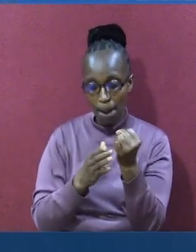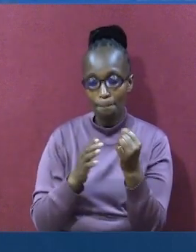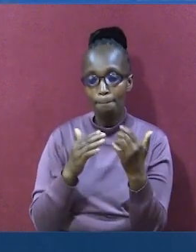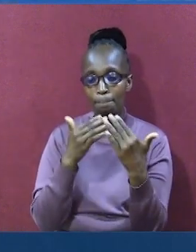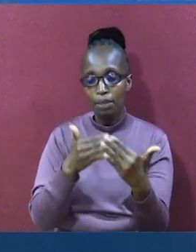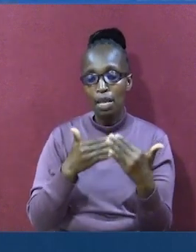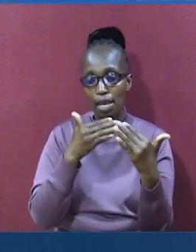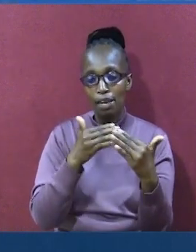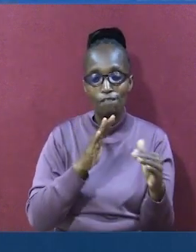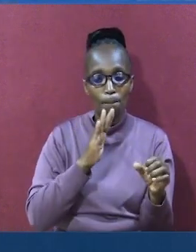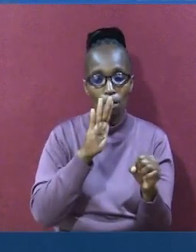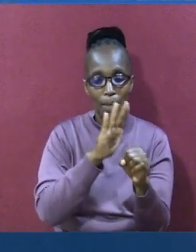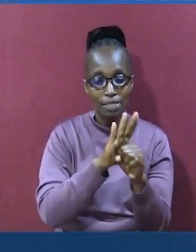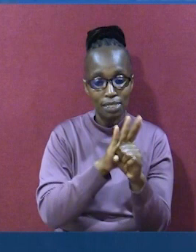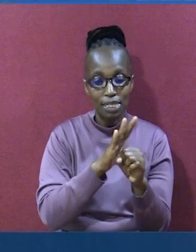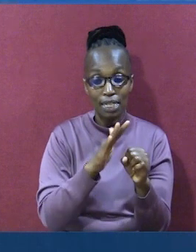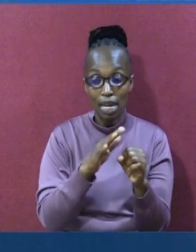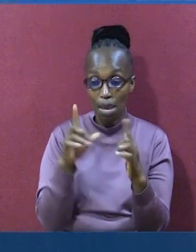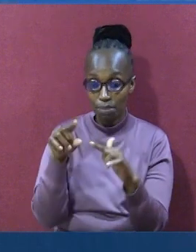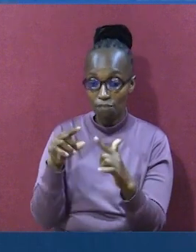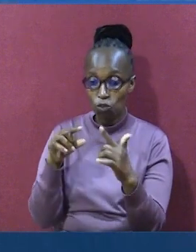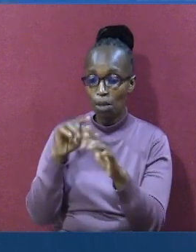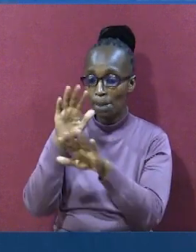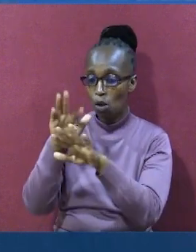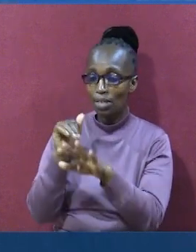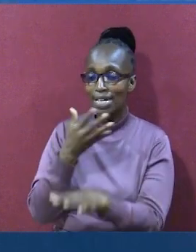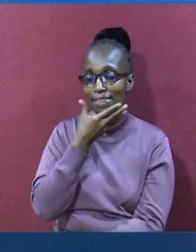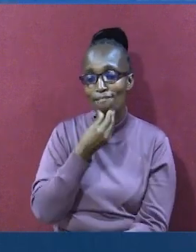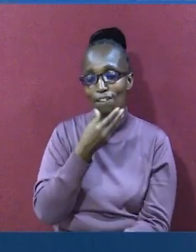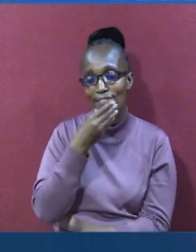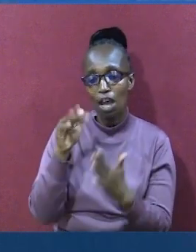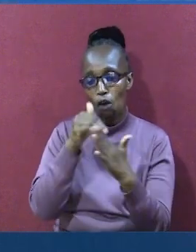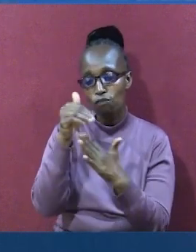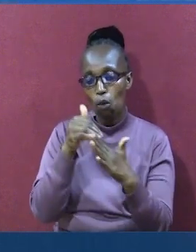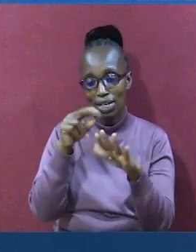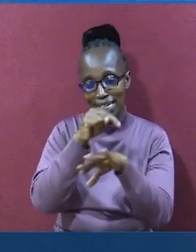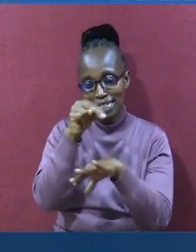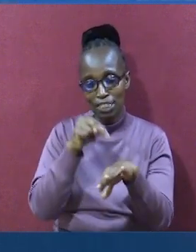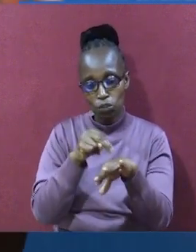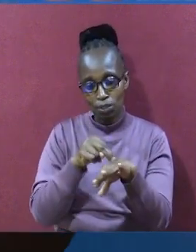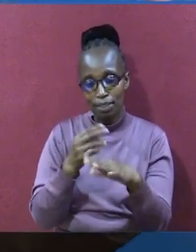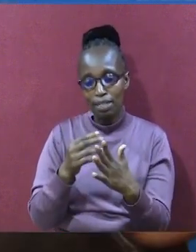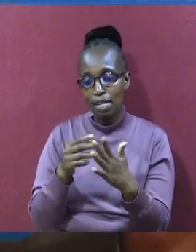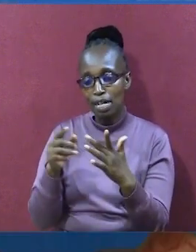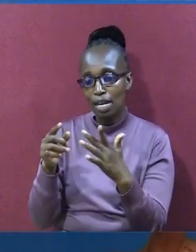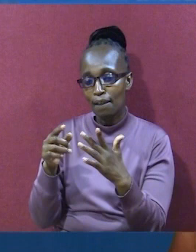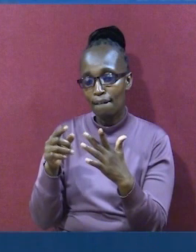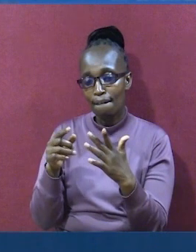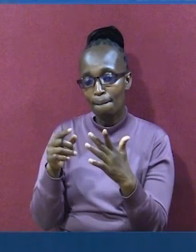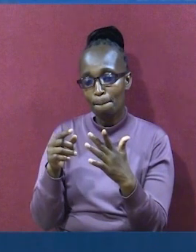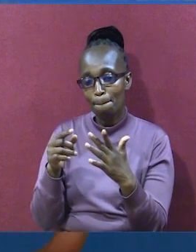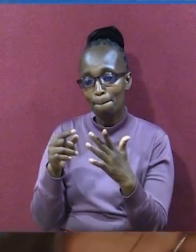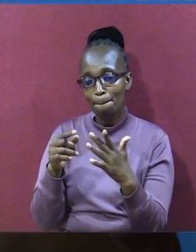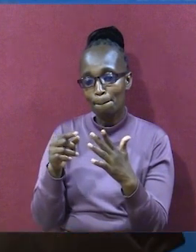memuahidi ya kwamba. Ataituwa baba wa taifa. Ataituwa baba wa mataifa. Na uzawo wake utakua kama mchanga.